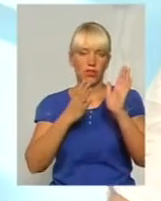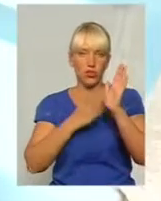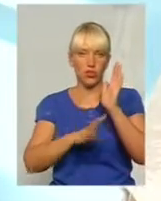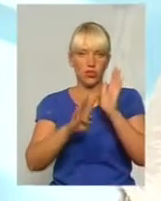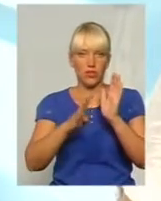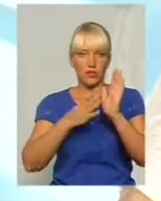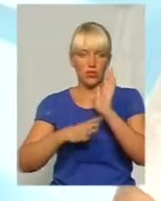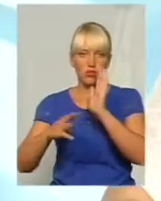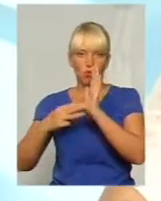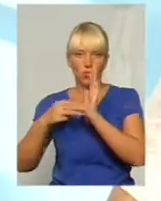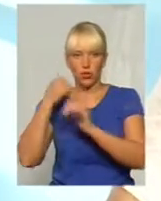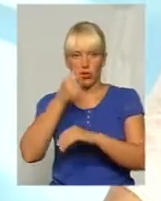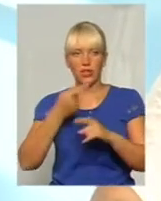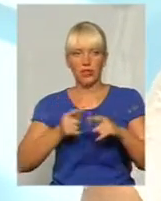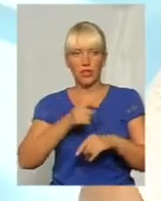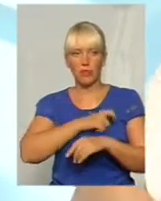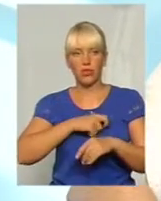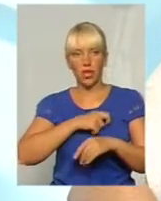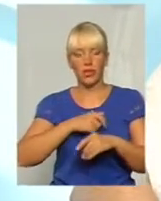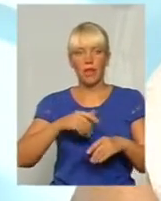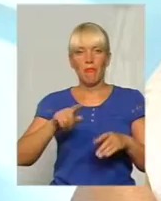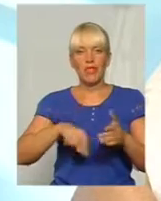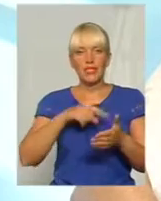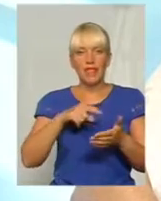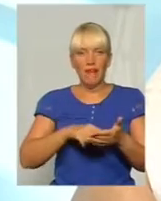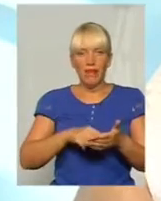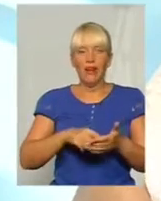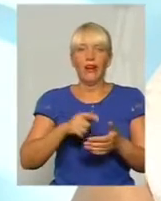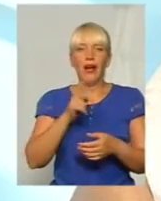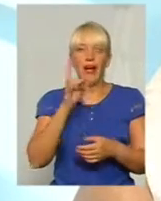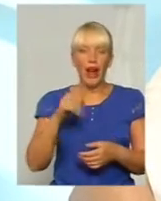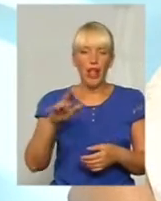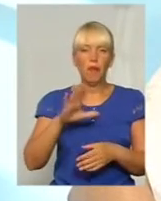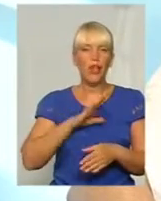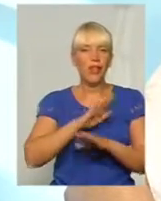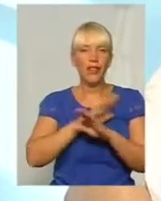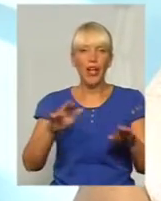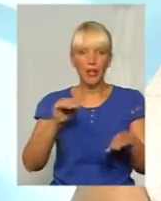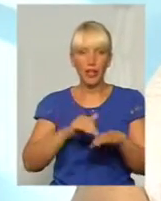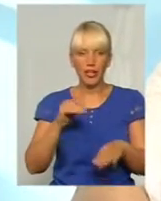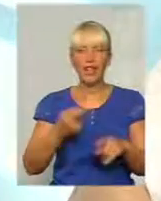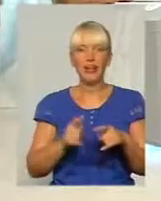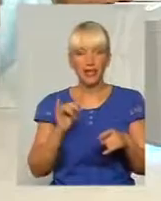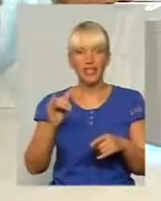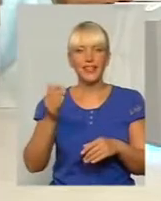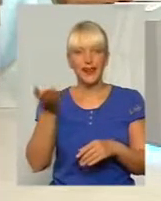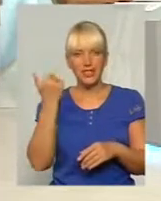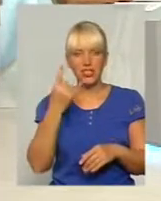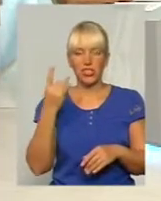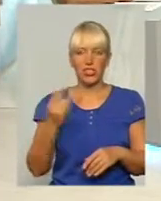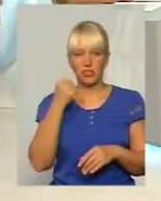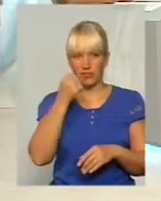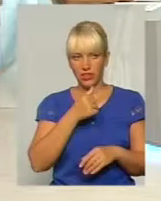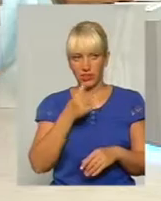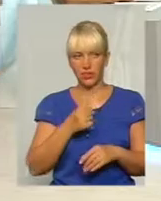Тоді депутати місцевих рад були також недоторканими. У них була недоторканість. тоді практично... Зараз дай депутатам обласної